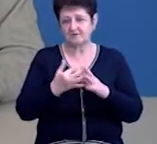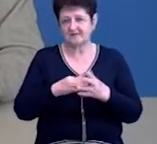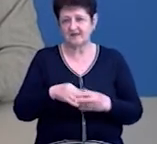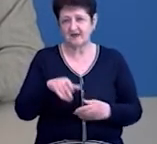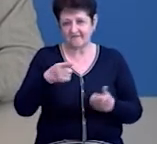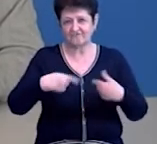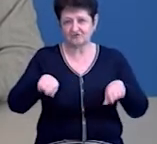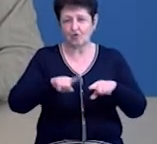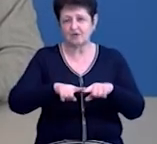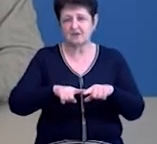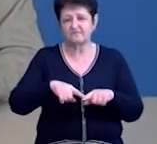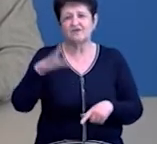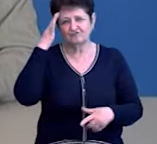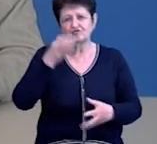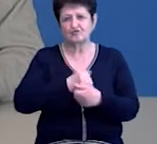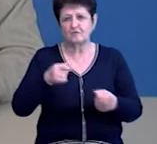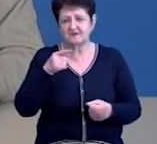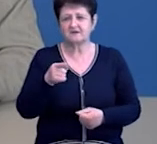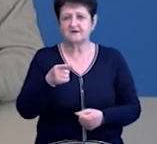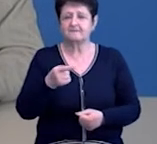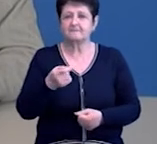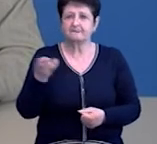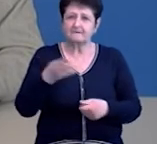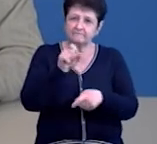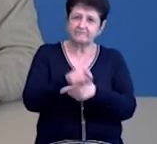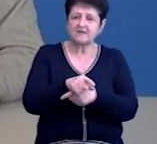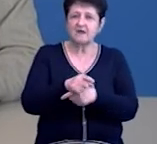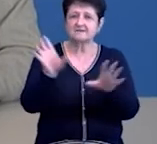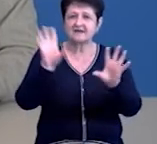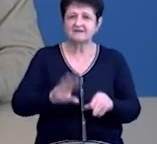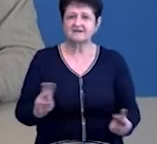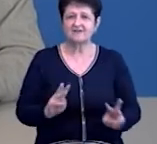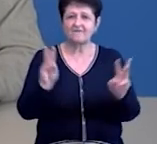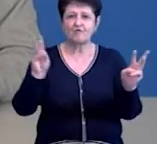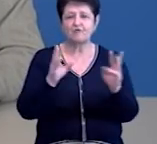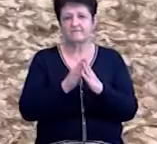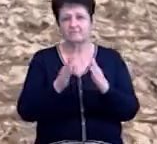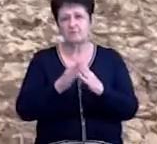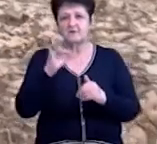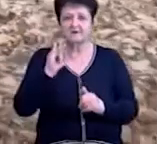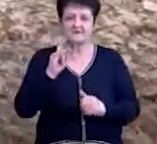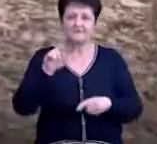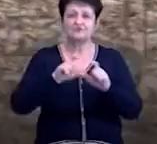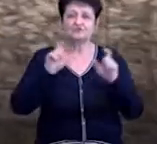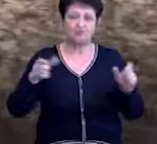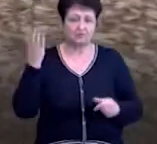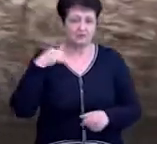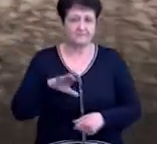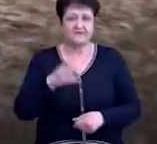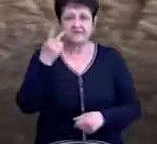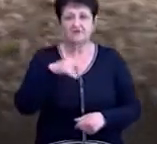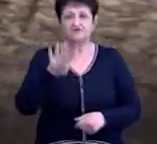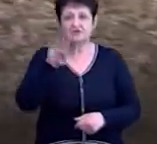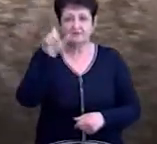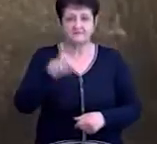відчуження. Їхня задача – загасити вогонь у приміщеннях покинутої школи та в деяких хатах. 24-річний